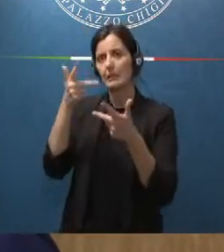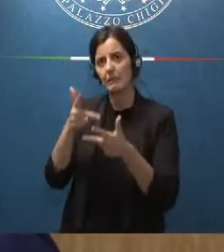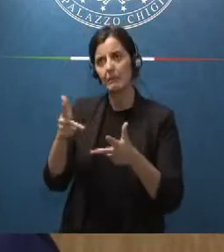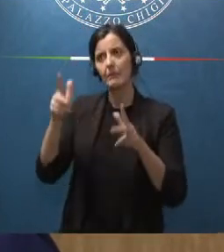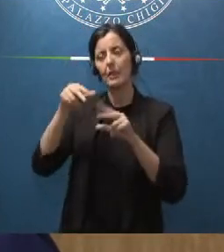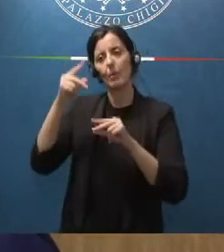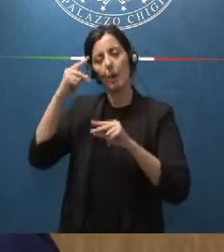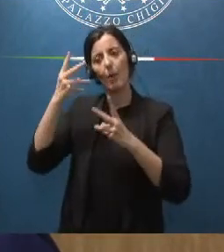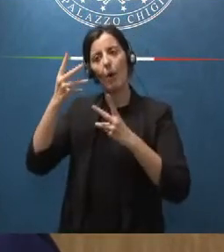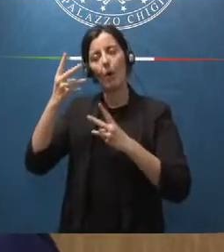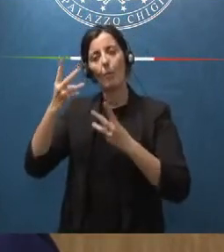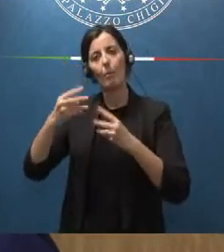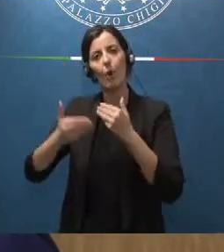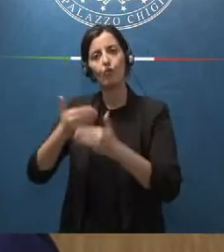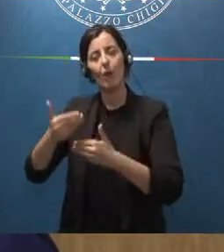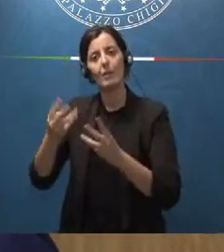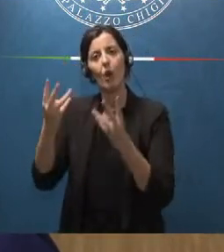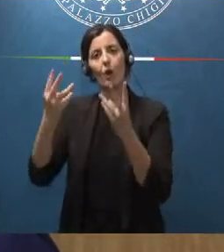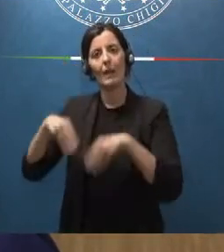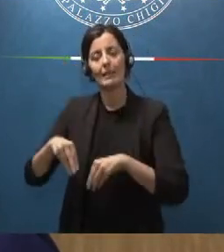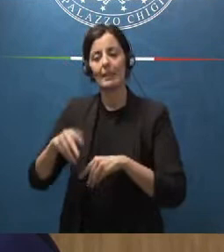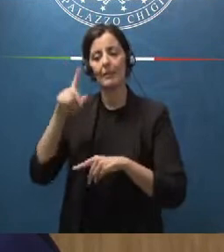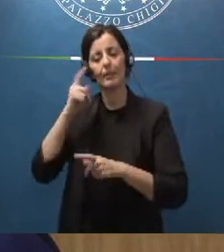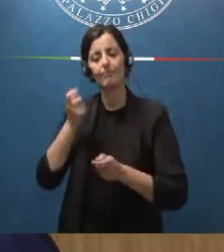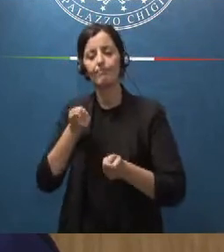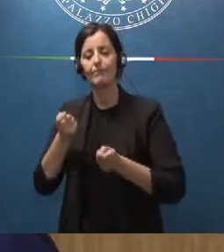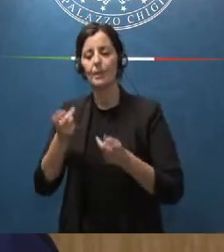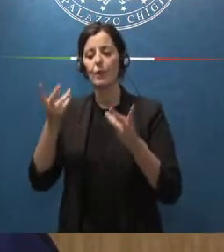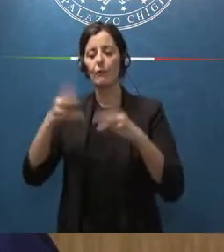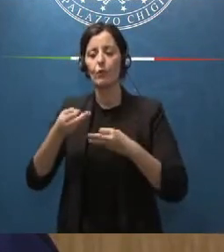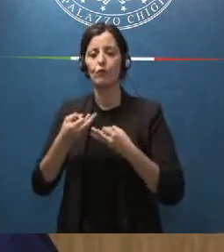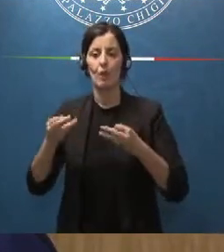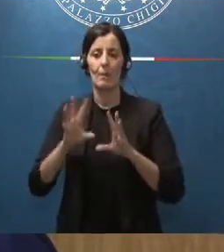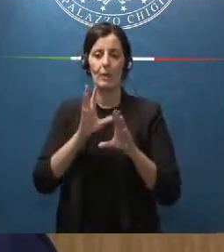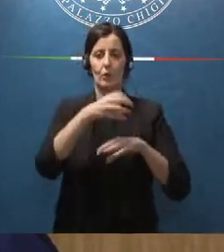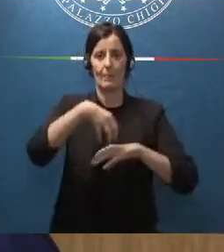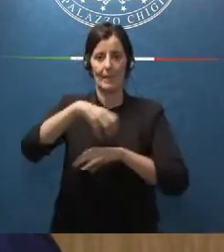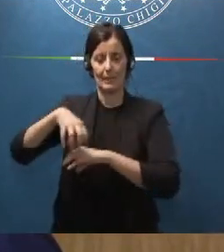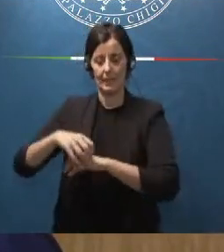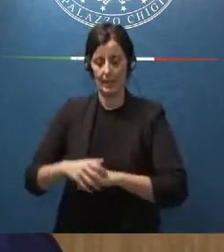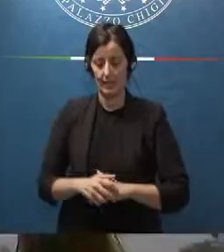dei processi organizzativi che disciplinano il funzionamento dei dicasteri